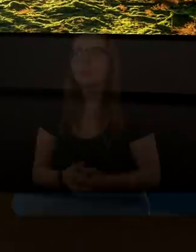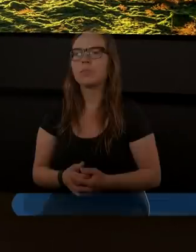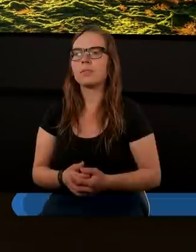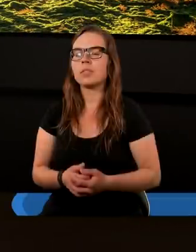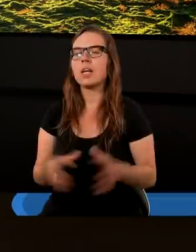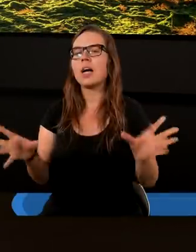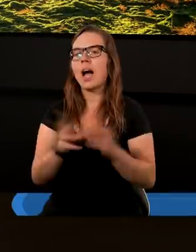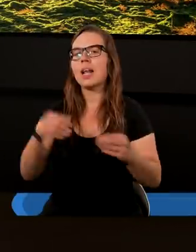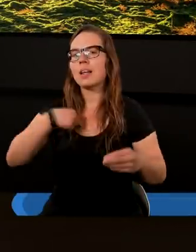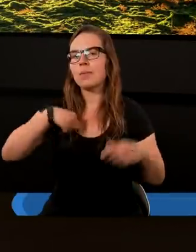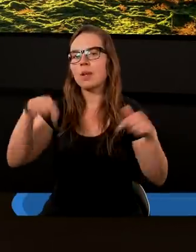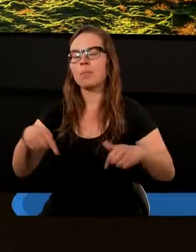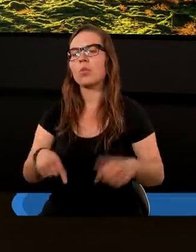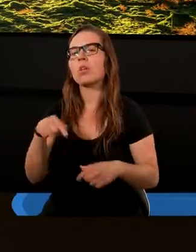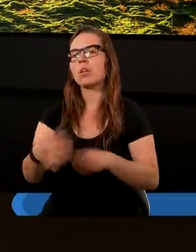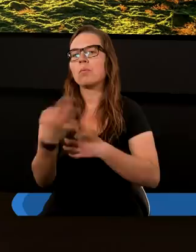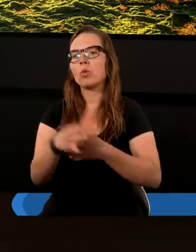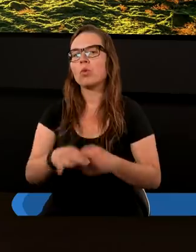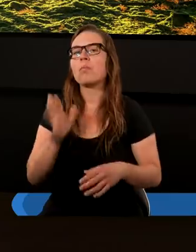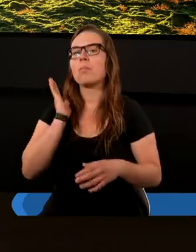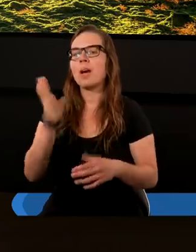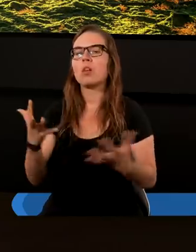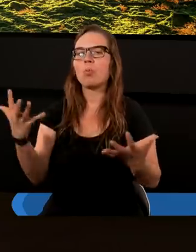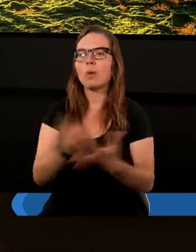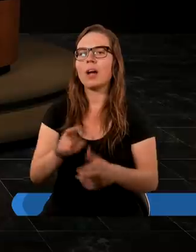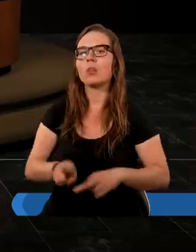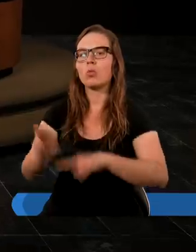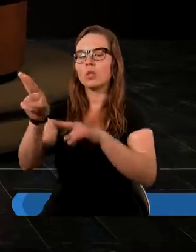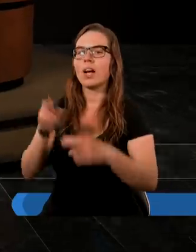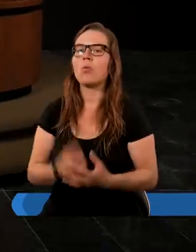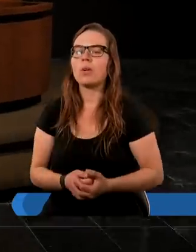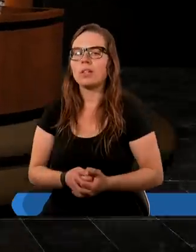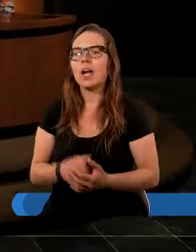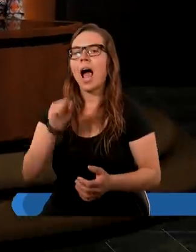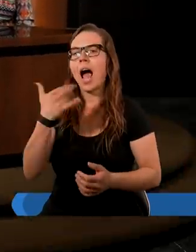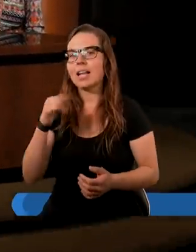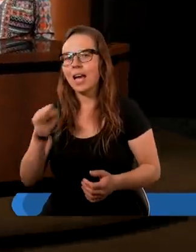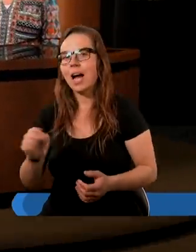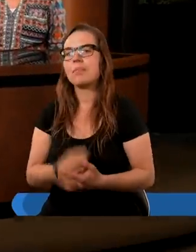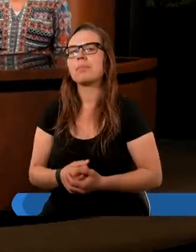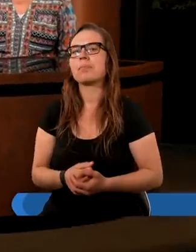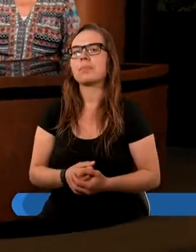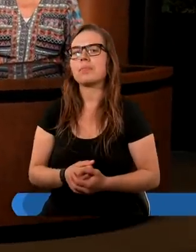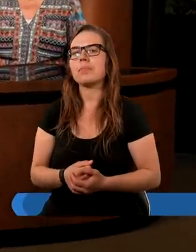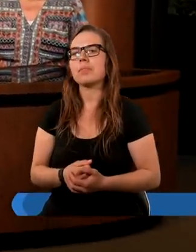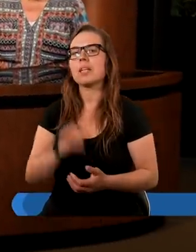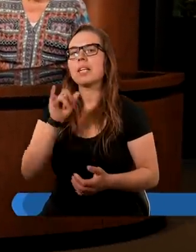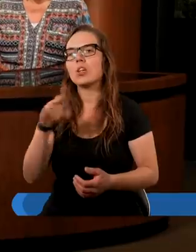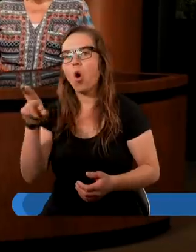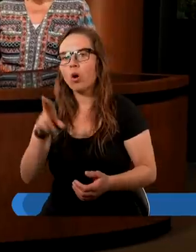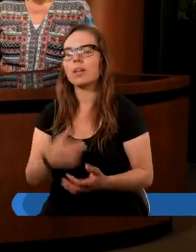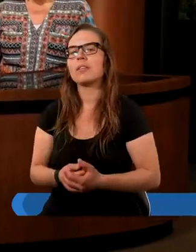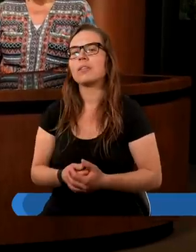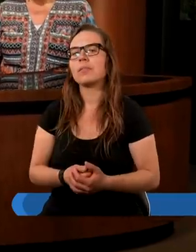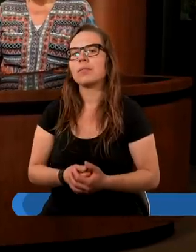Razem ze mną w tym studium będą brali udział Ania, Igor,